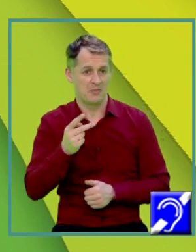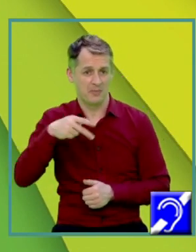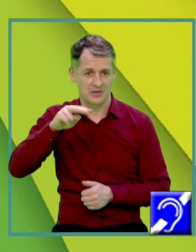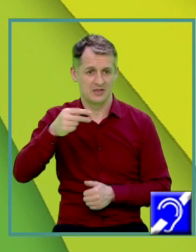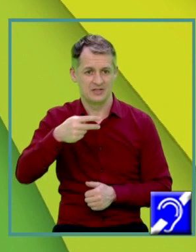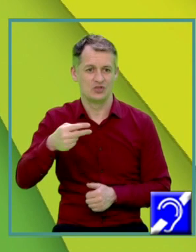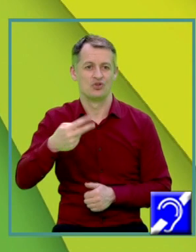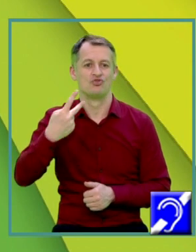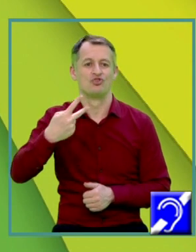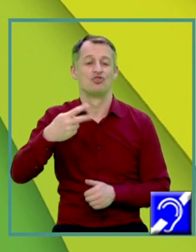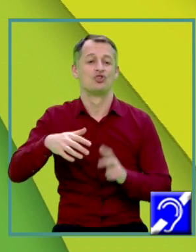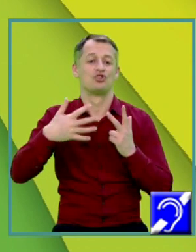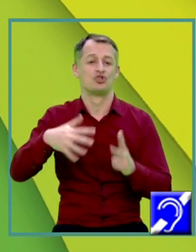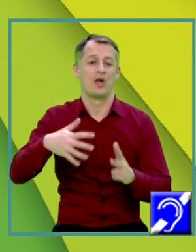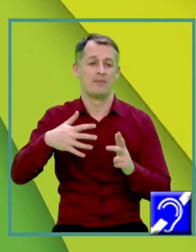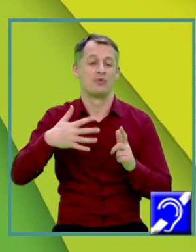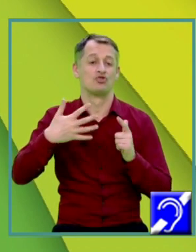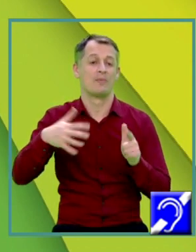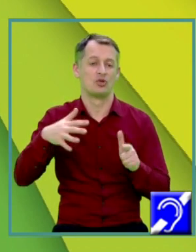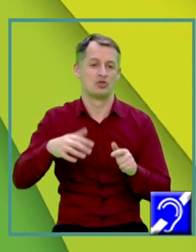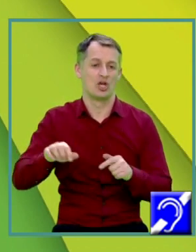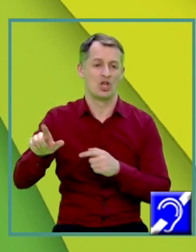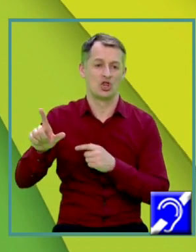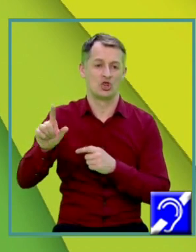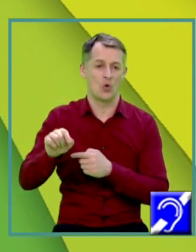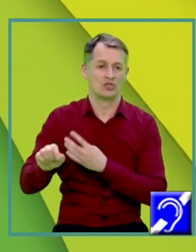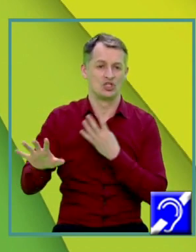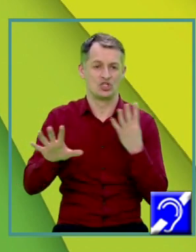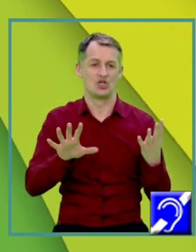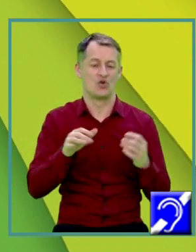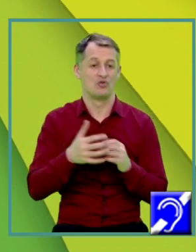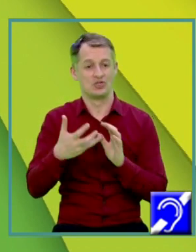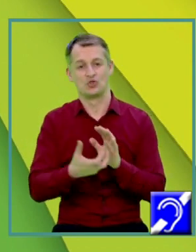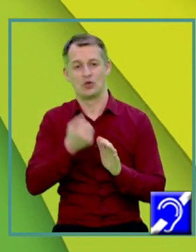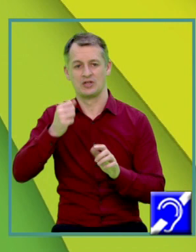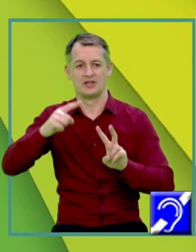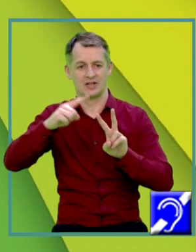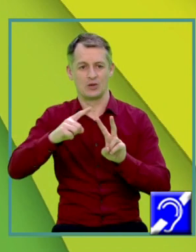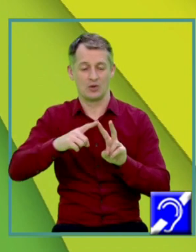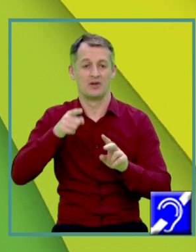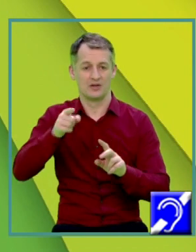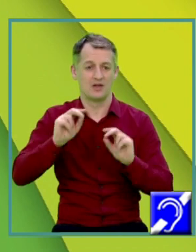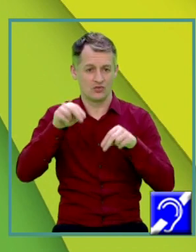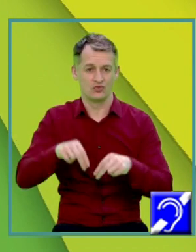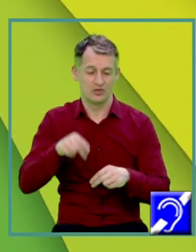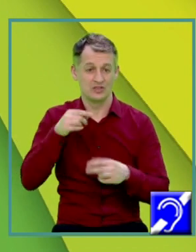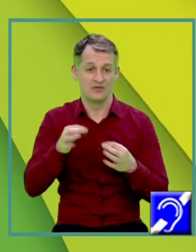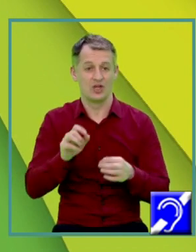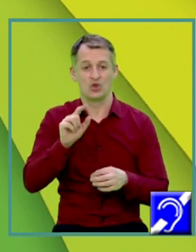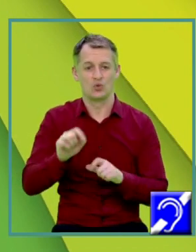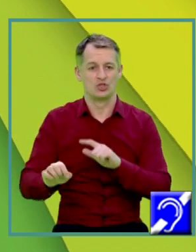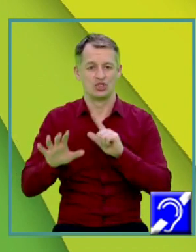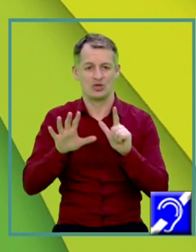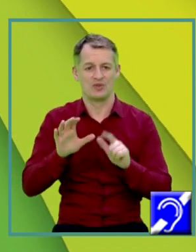729 Extrăgând radicalul Obținem că apotema piramidei este egal cu 27 centimetri Și